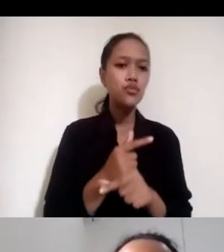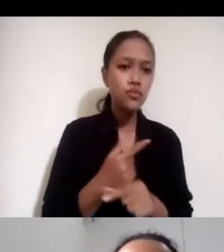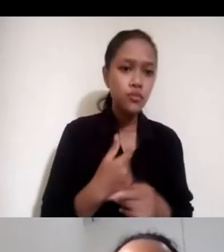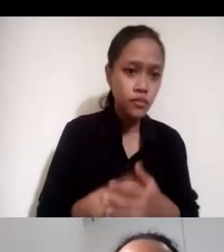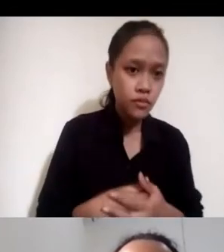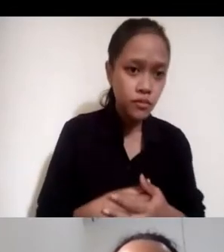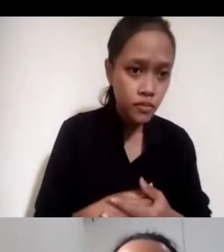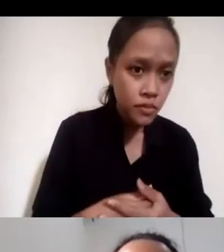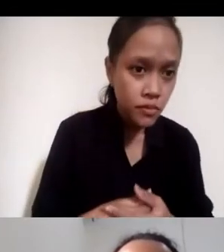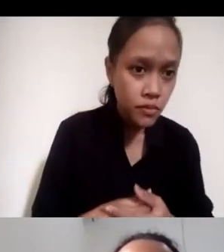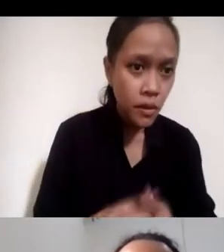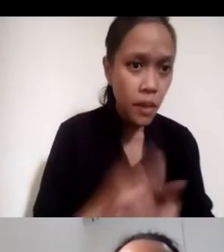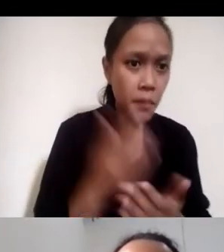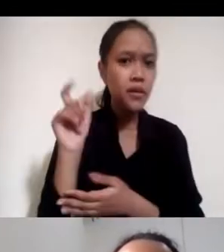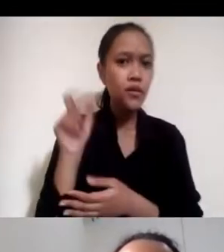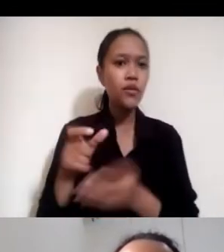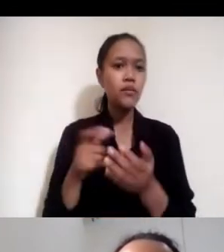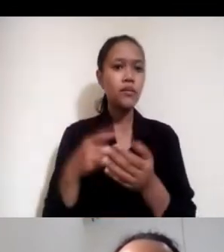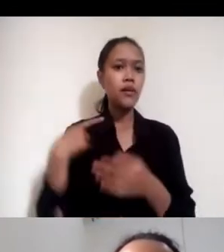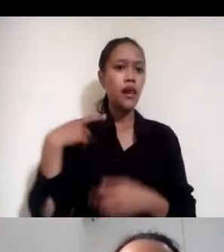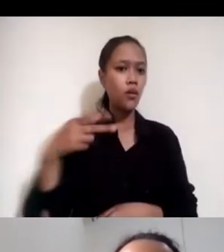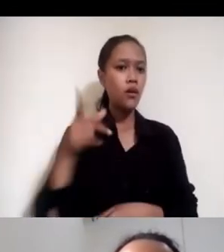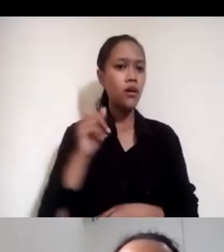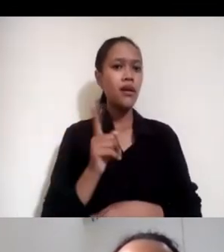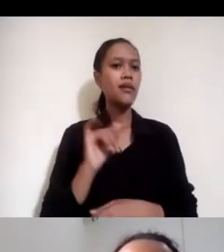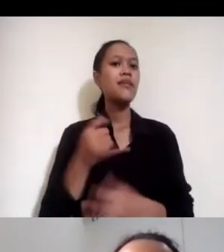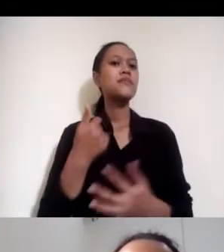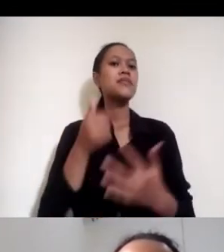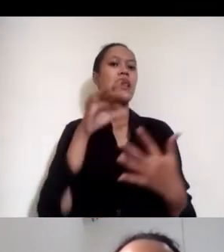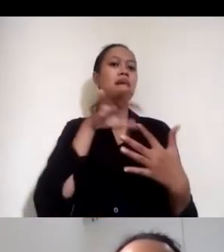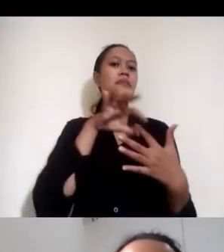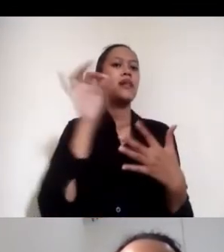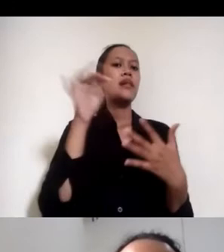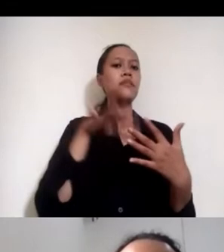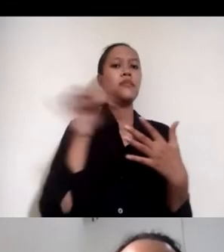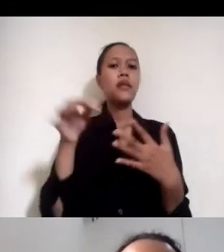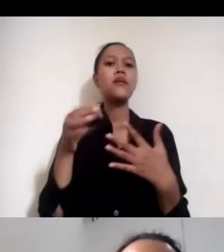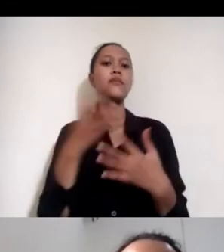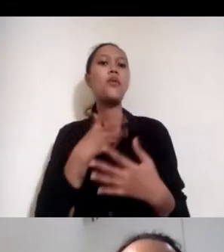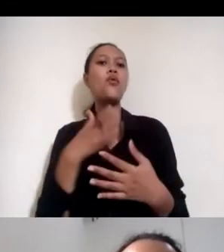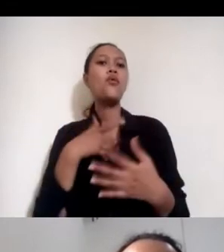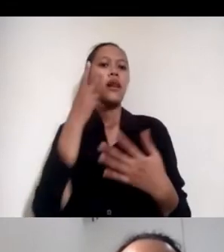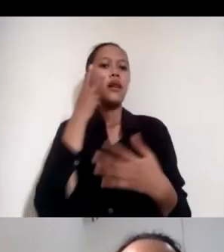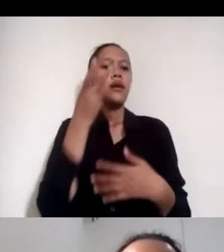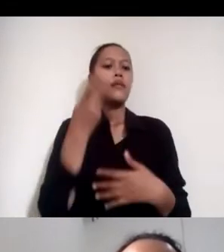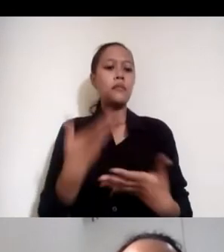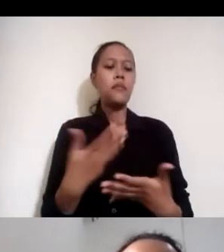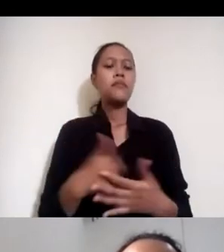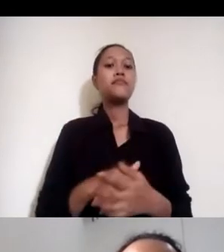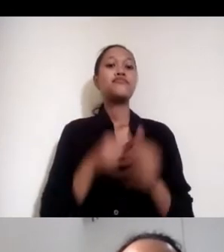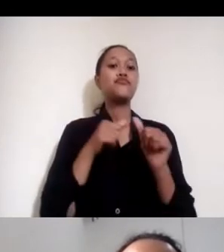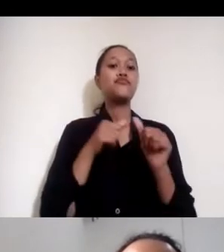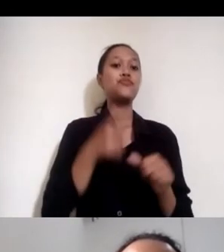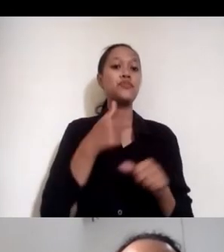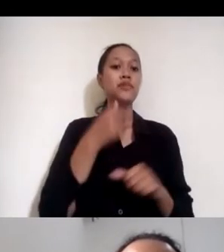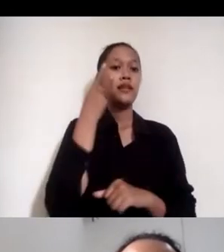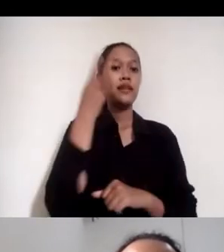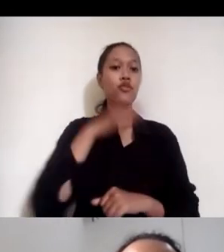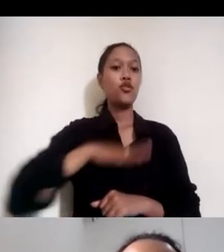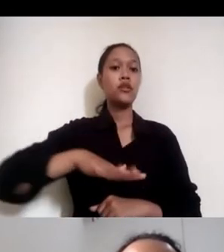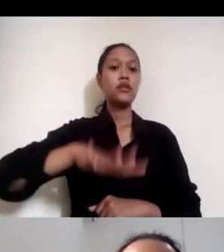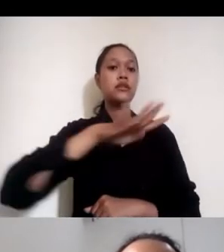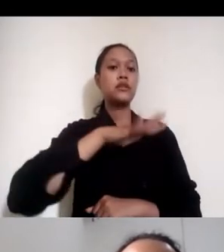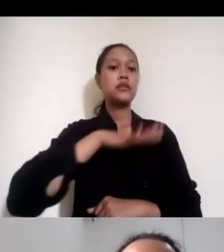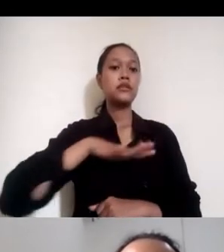ada banyak pilihan untuk melihat datanya. Terus kita melihat kondisinya mereka